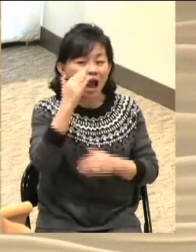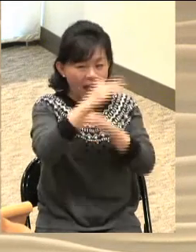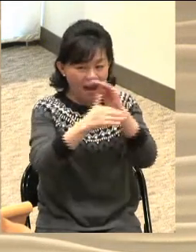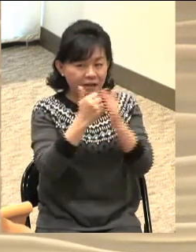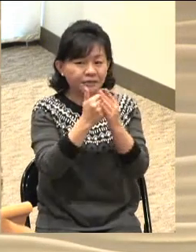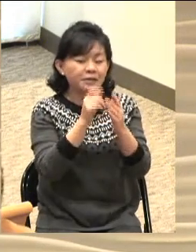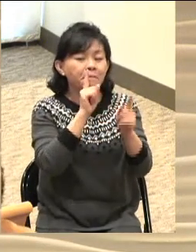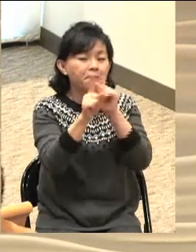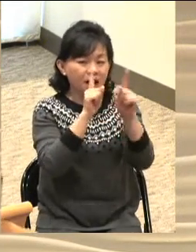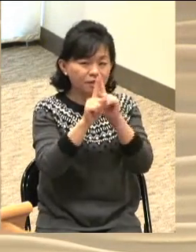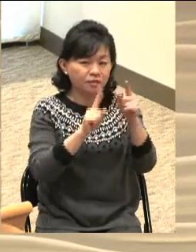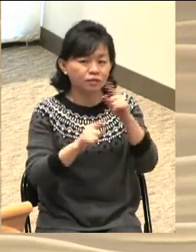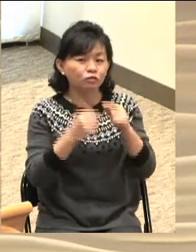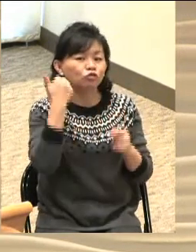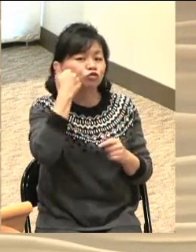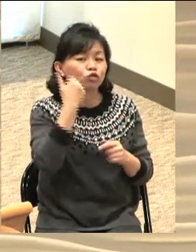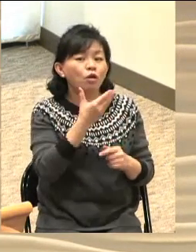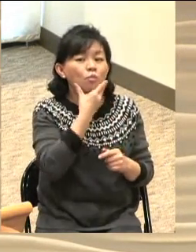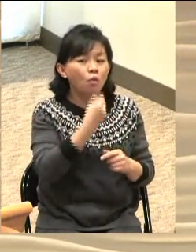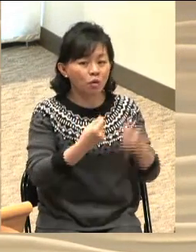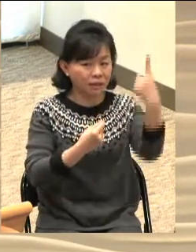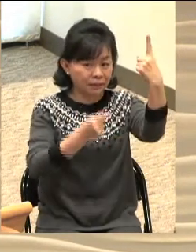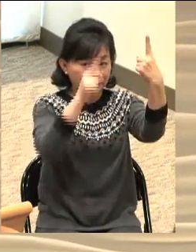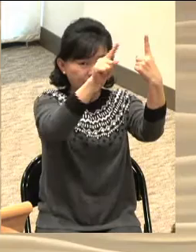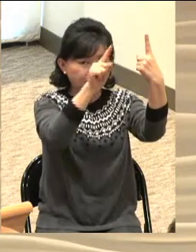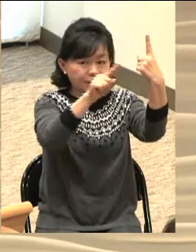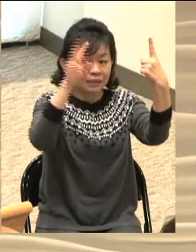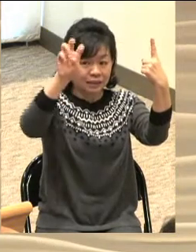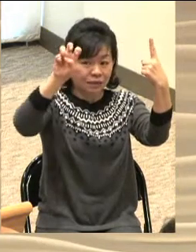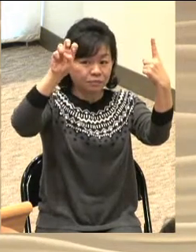39절에서 56절의 말씀입니다.